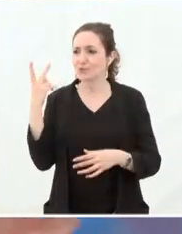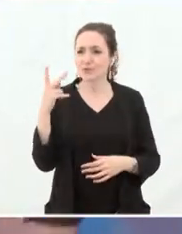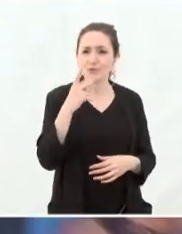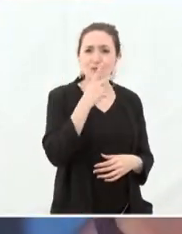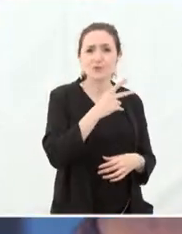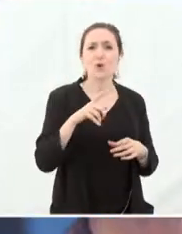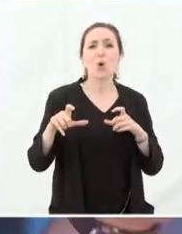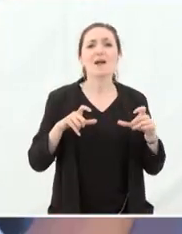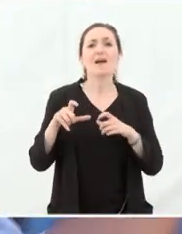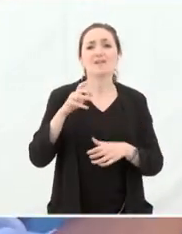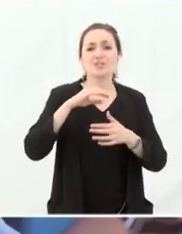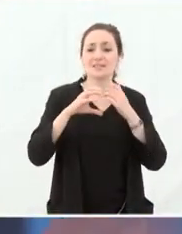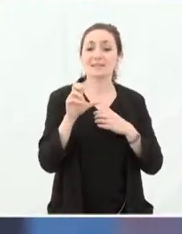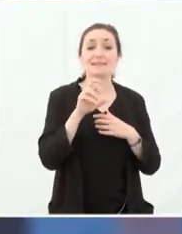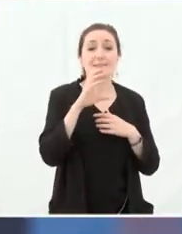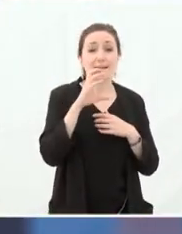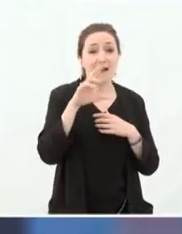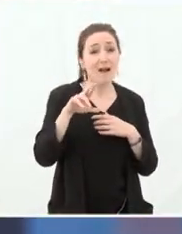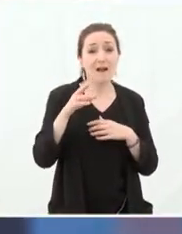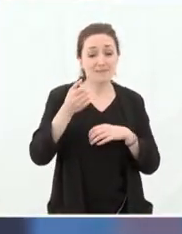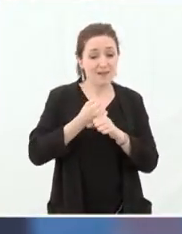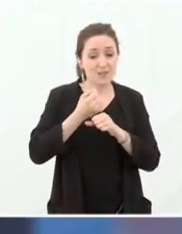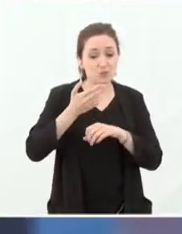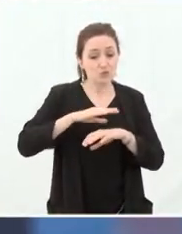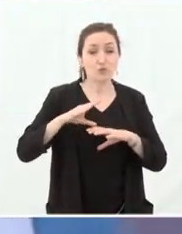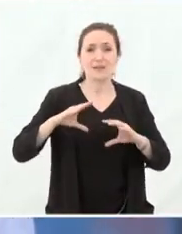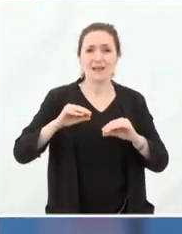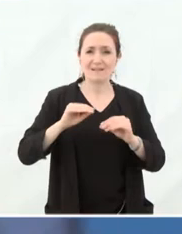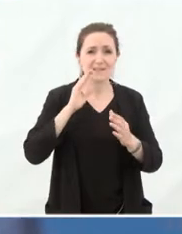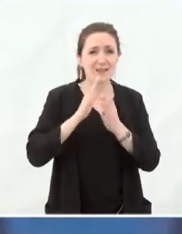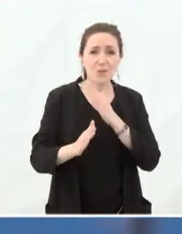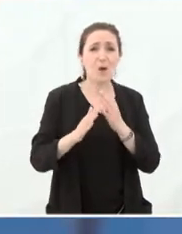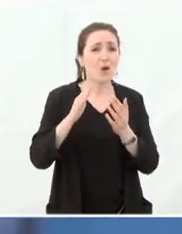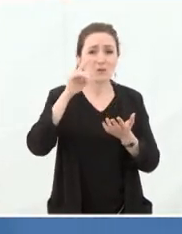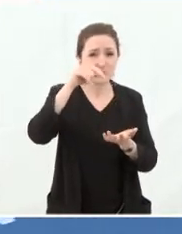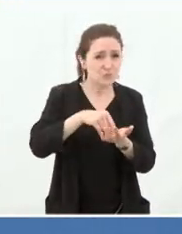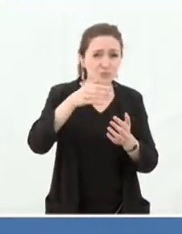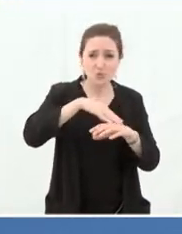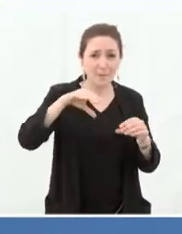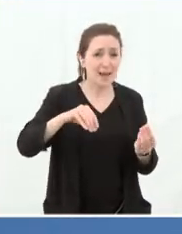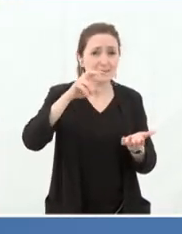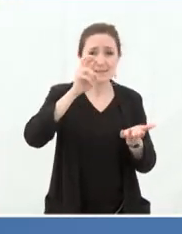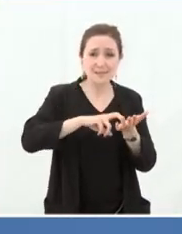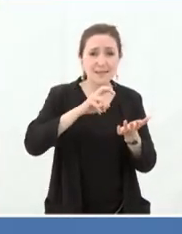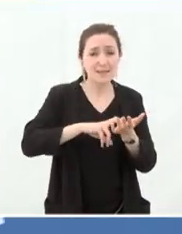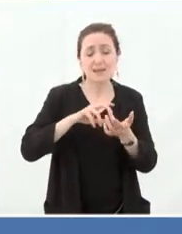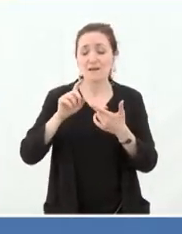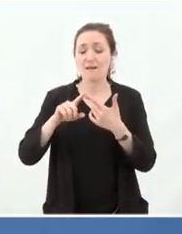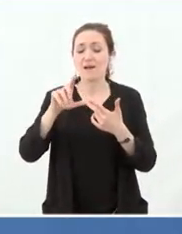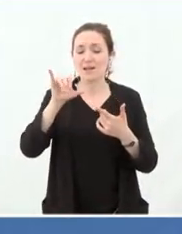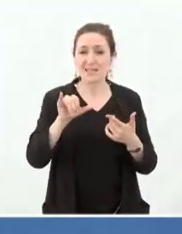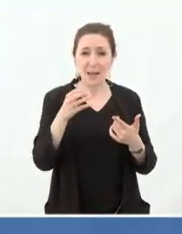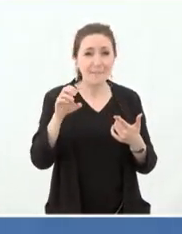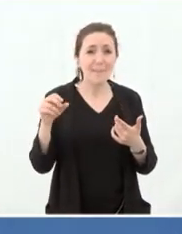travaillent au CISR sur le terrain, très directement avec les gens. On travaille en Syrie. On travaille évidemment au Yémen aujourd'hui, au Sud